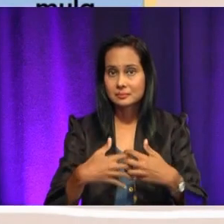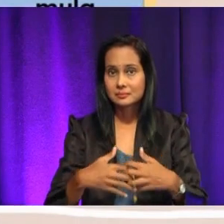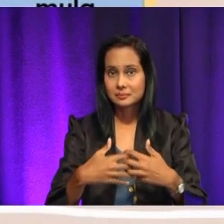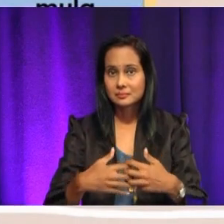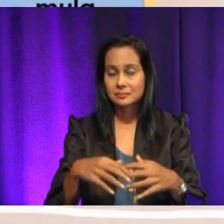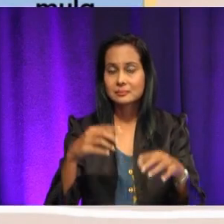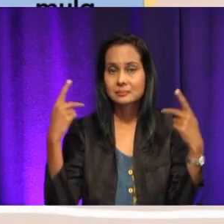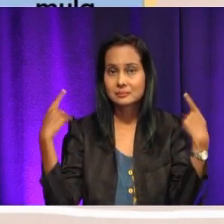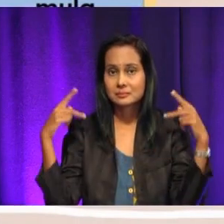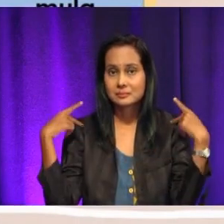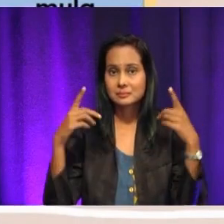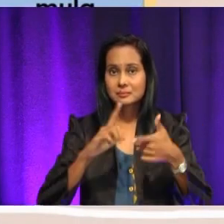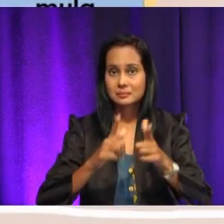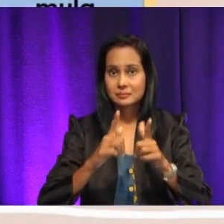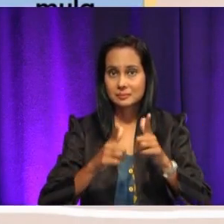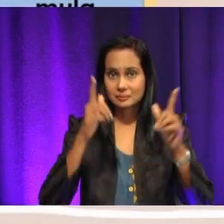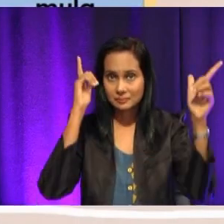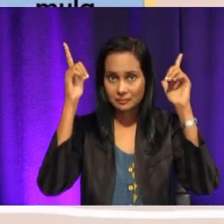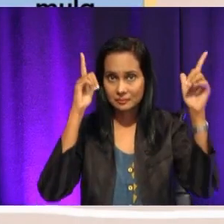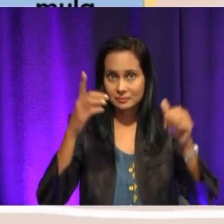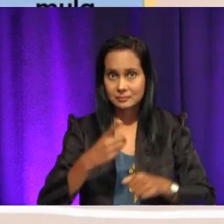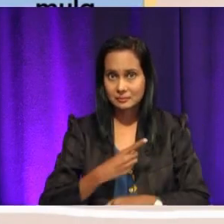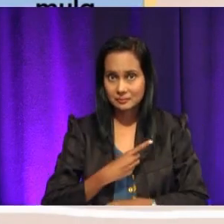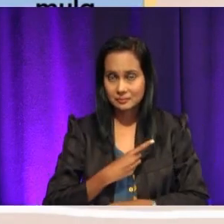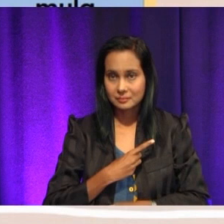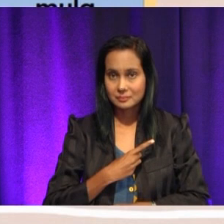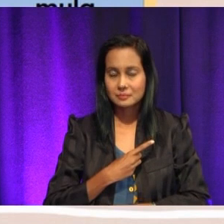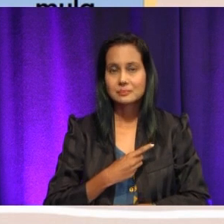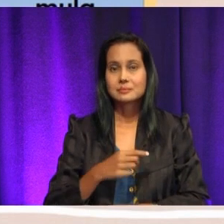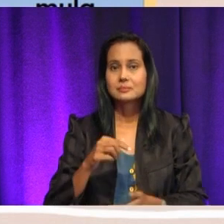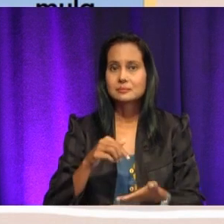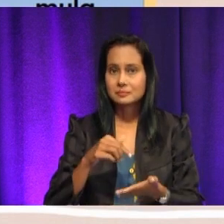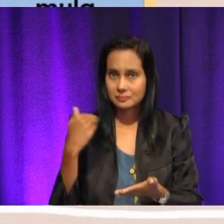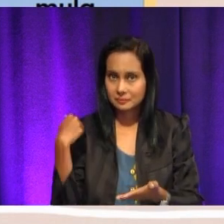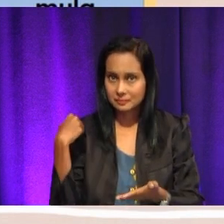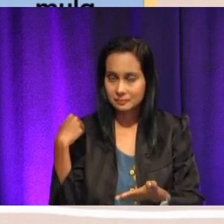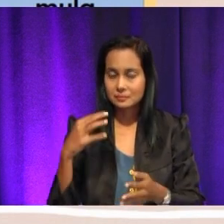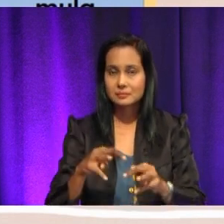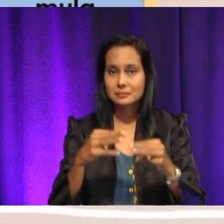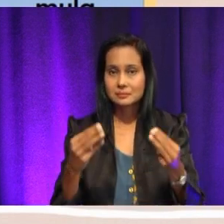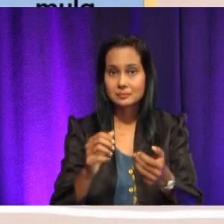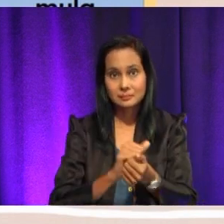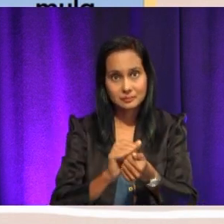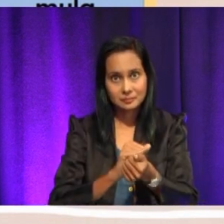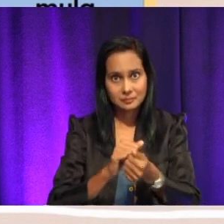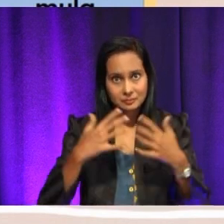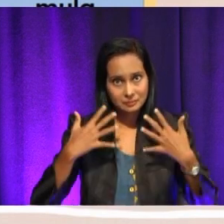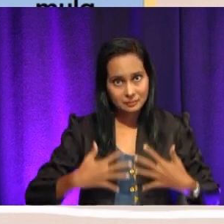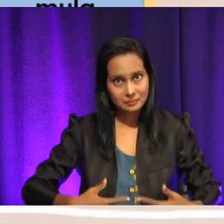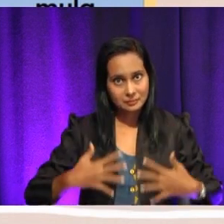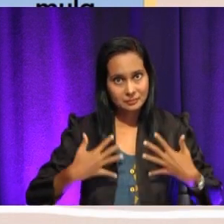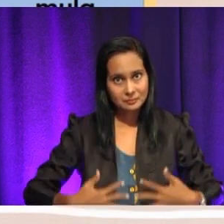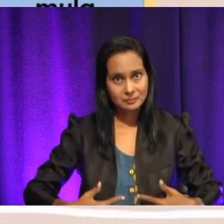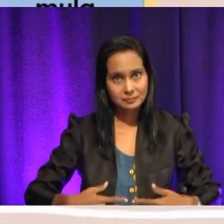kedai dobi layan diri. Di sini ada manual pencuci pakaian. Okey, jadi murid-murid boleh lihat.